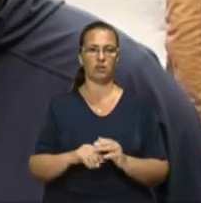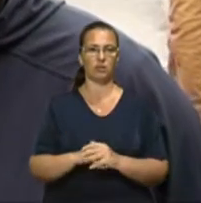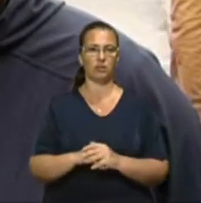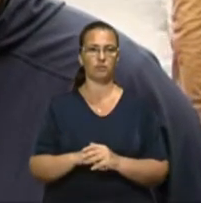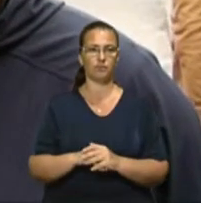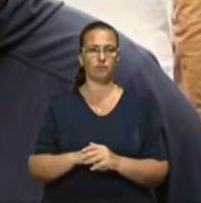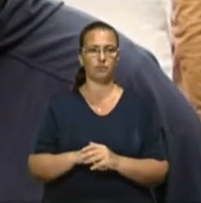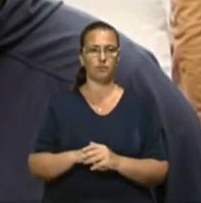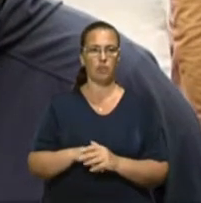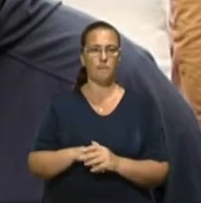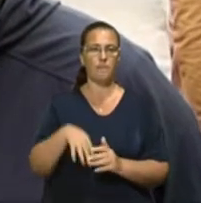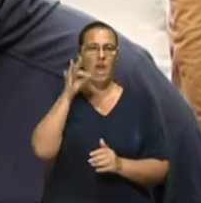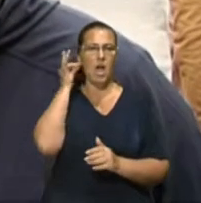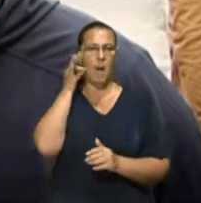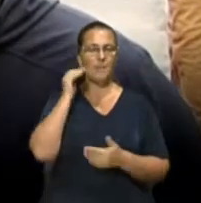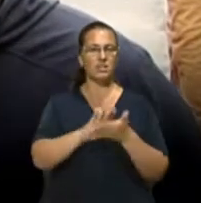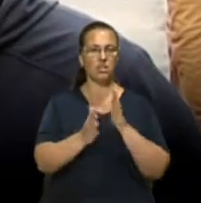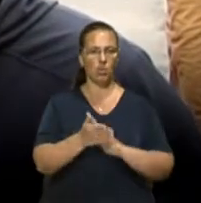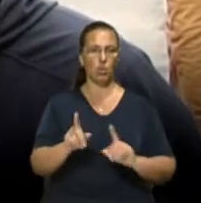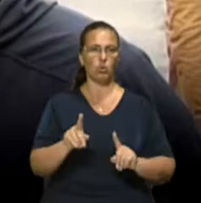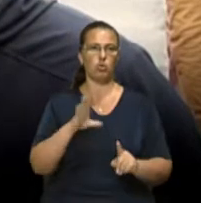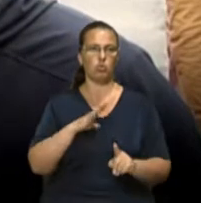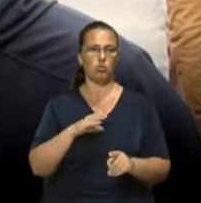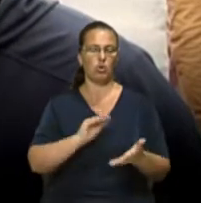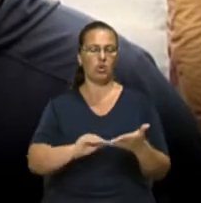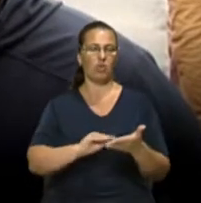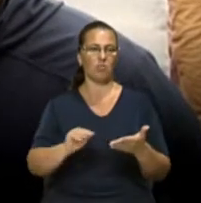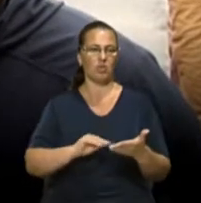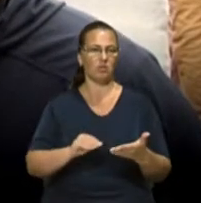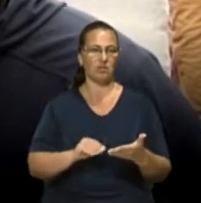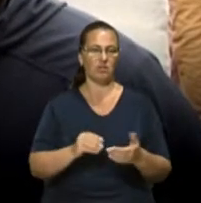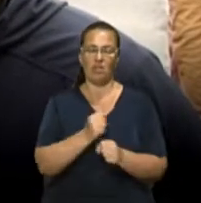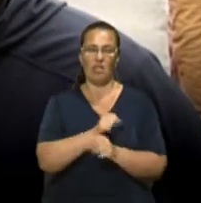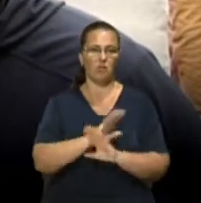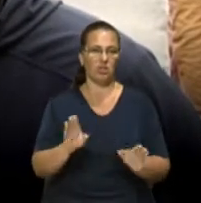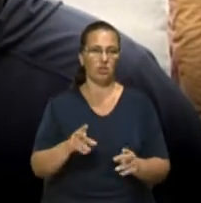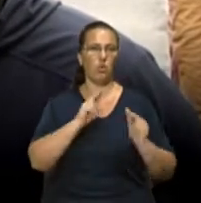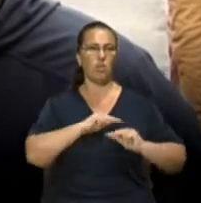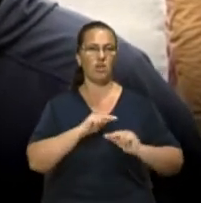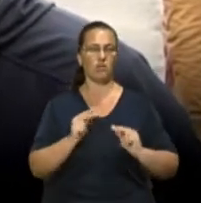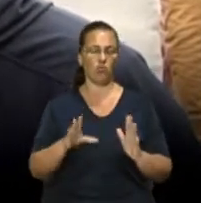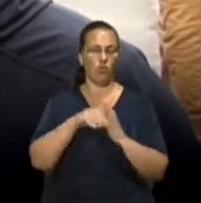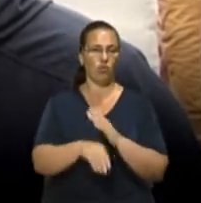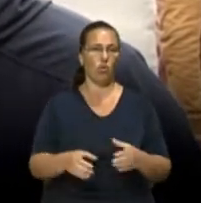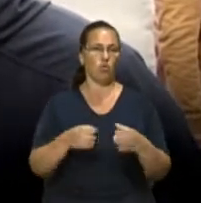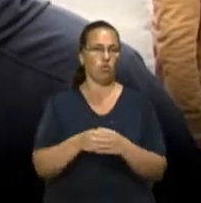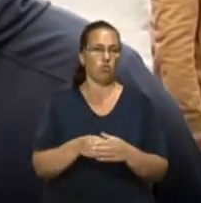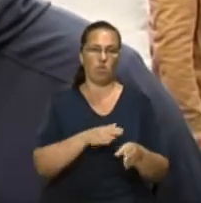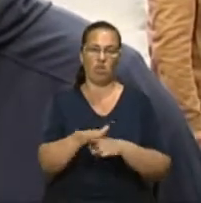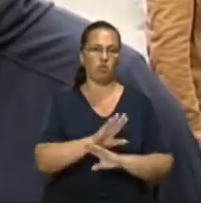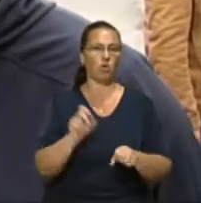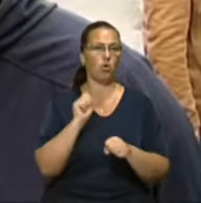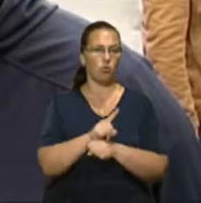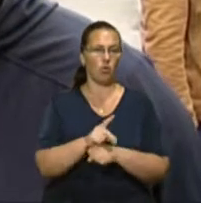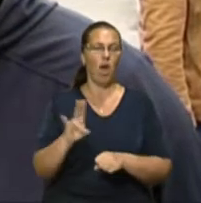Мінські угоди, які були укладені, не працюють. Представники, які входять в робочу групу, не справляються з своїми обов'язками. Нормандський